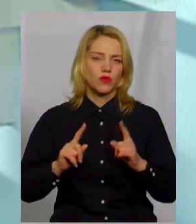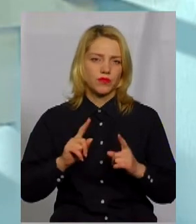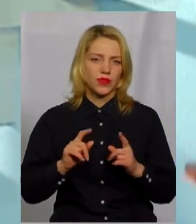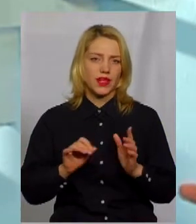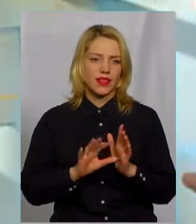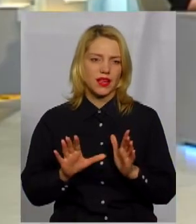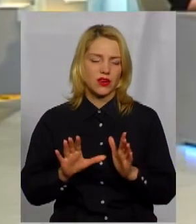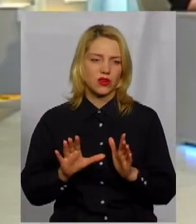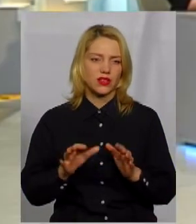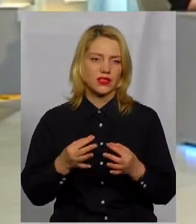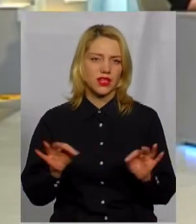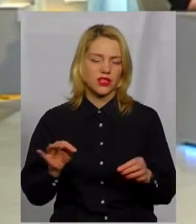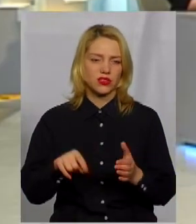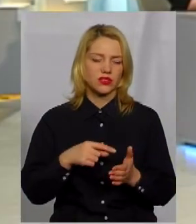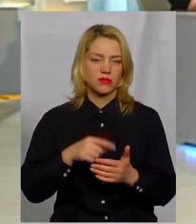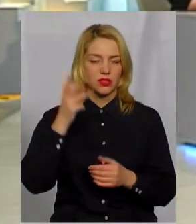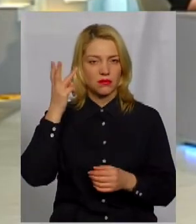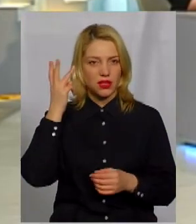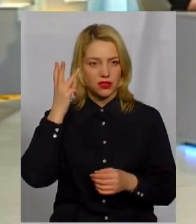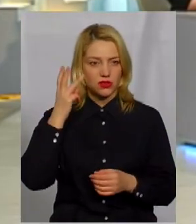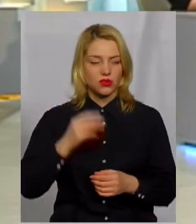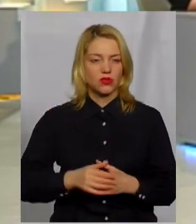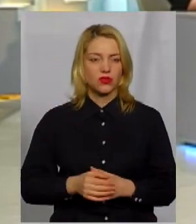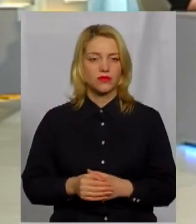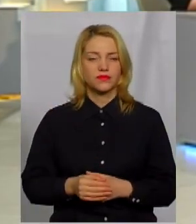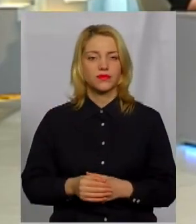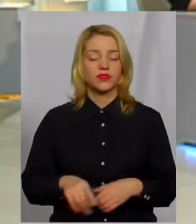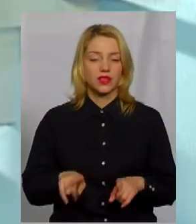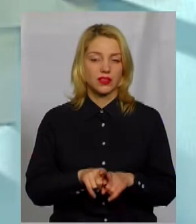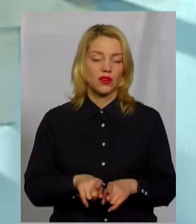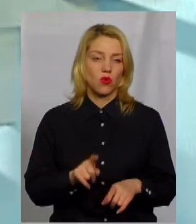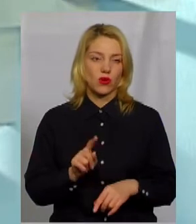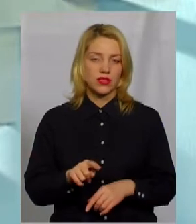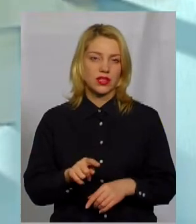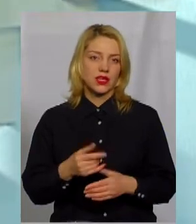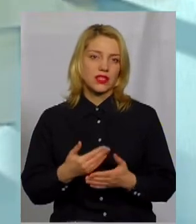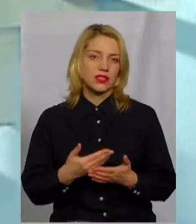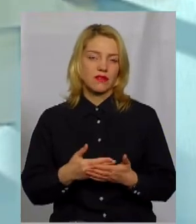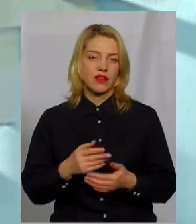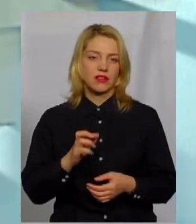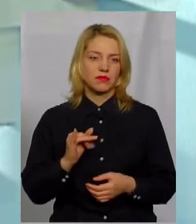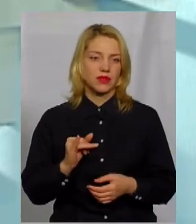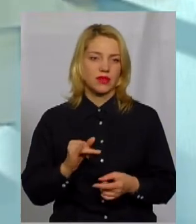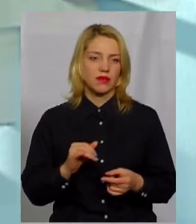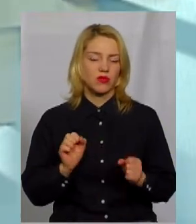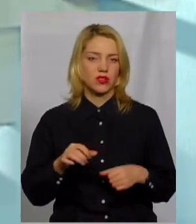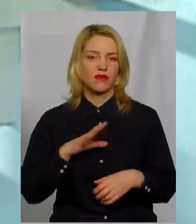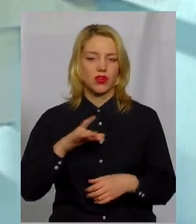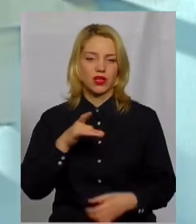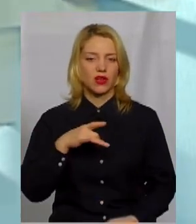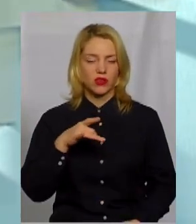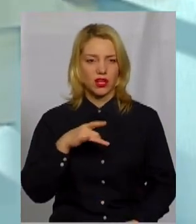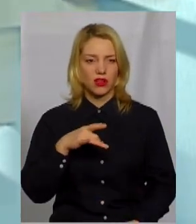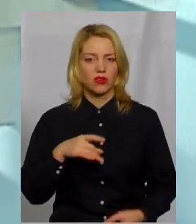енерго-незалежності міста Хмельницького. І такі ось, здавалося б, можливо, вони регіонального